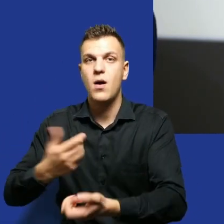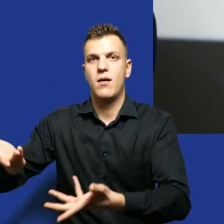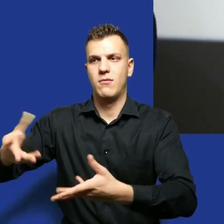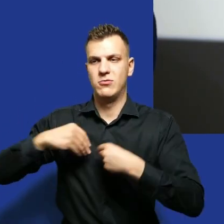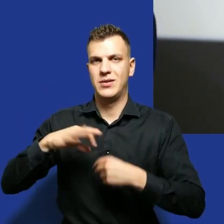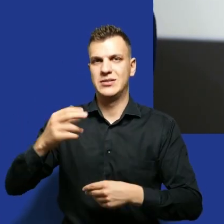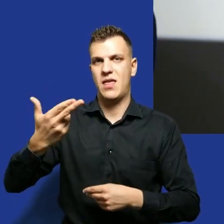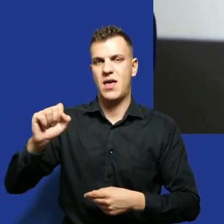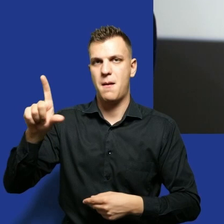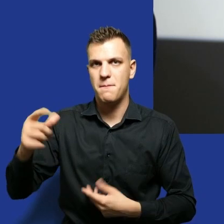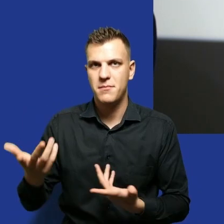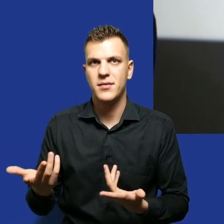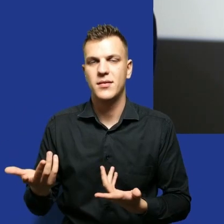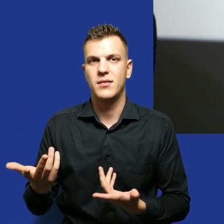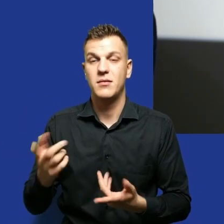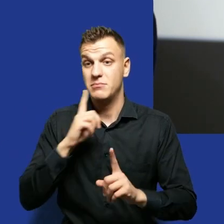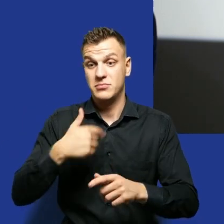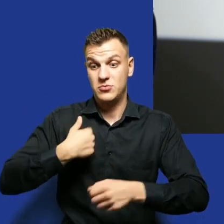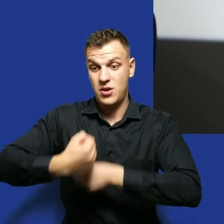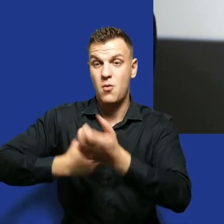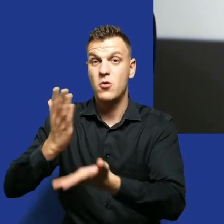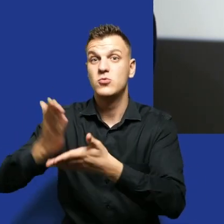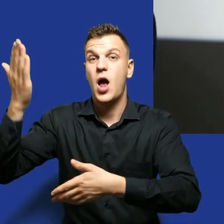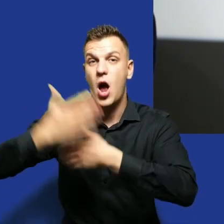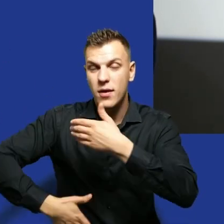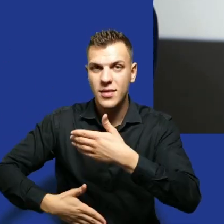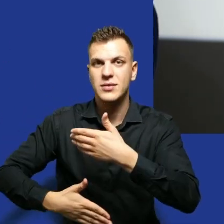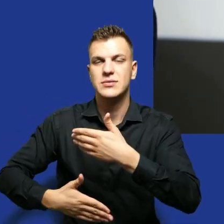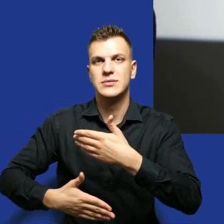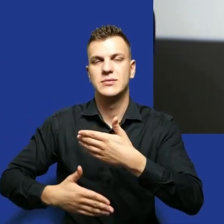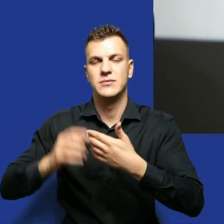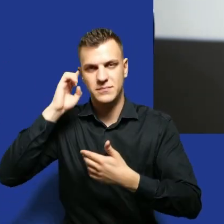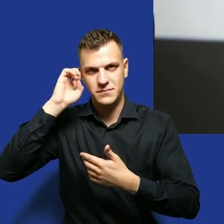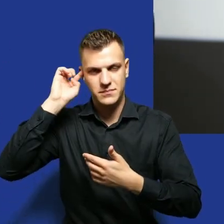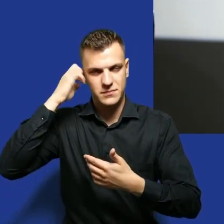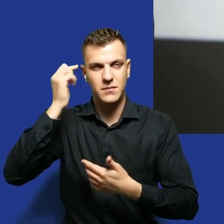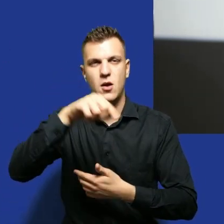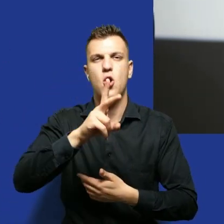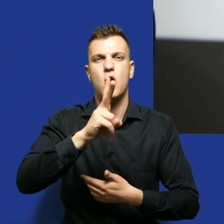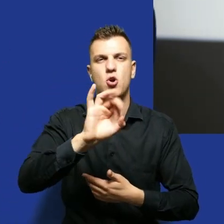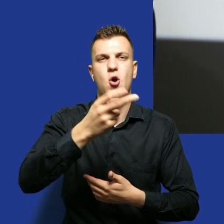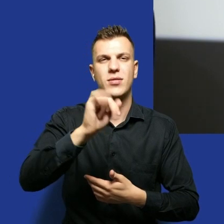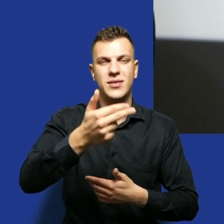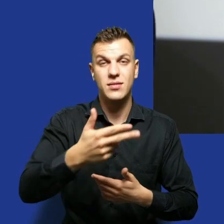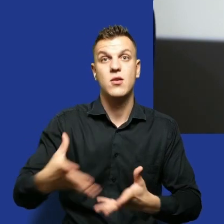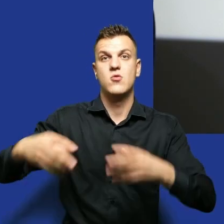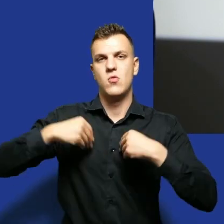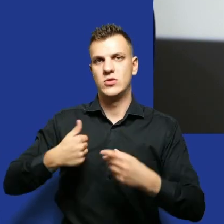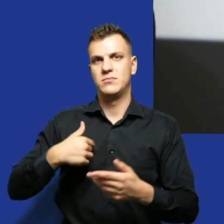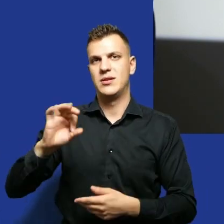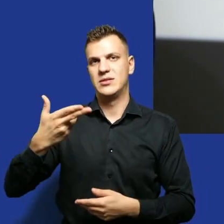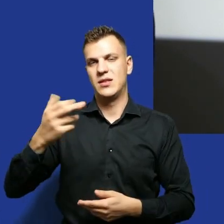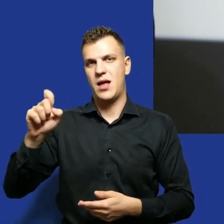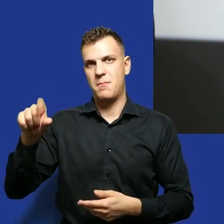kiedy ja już właściwie zakończyłem praktycznie całą działalność w Koninie i to właśnie wtedy dopiero utrzymałem na sam koniec